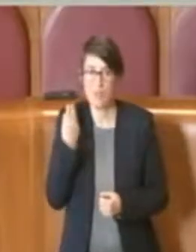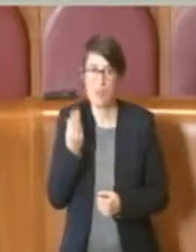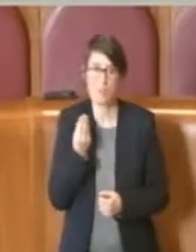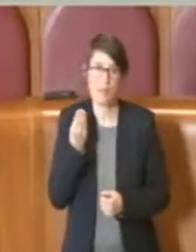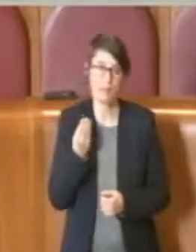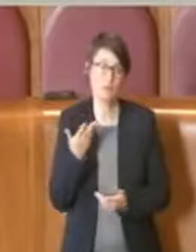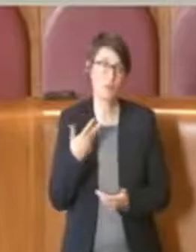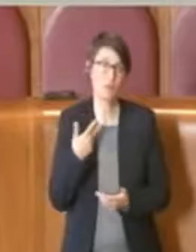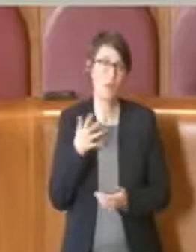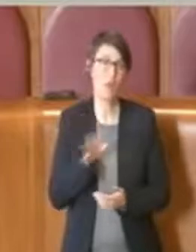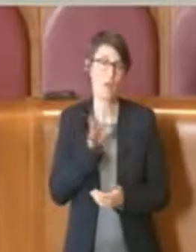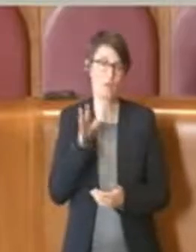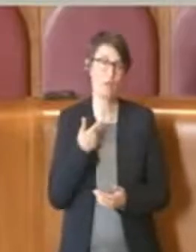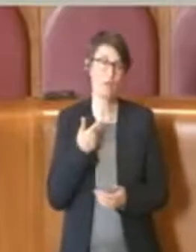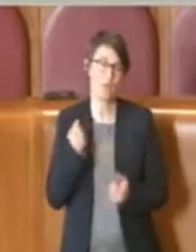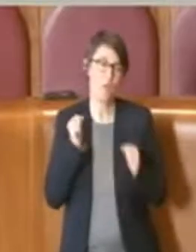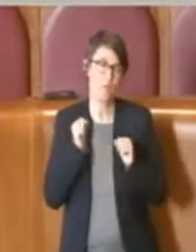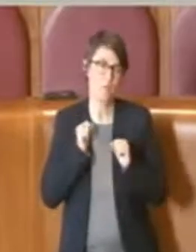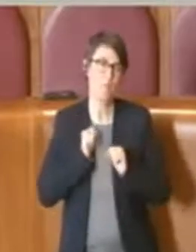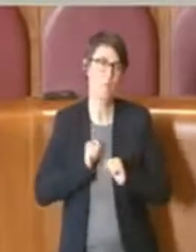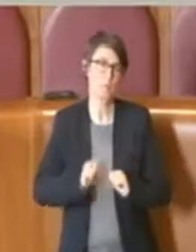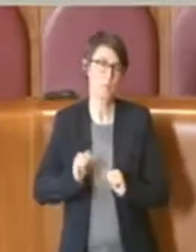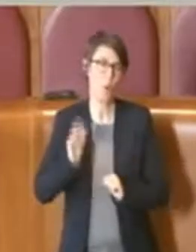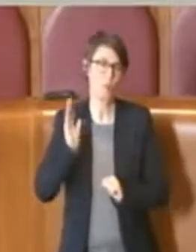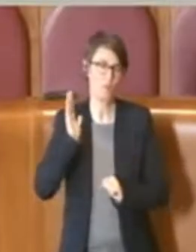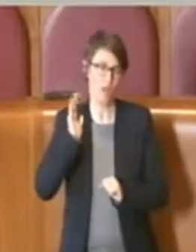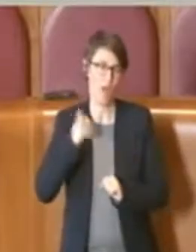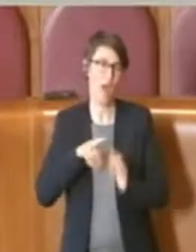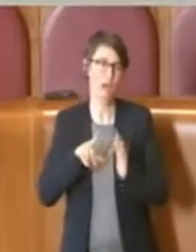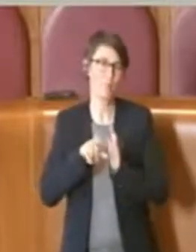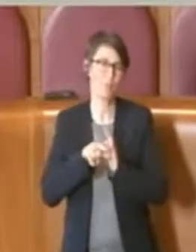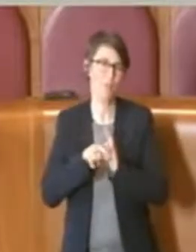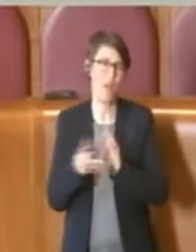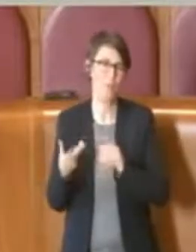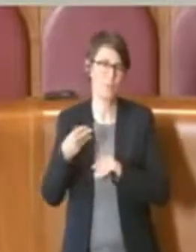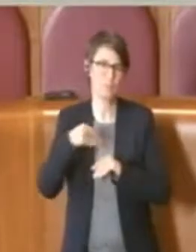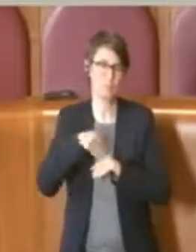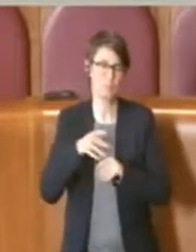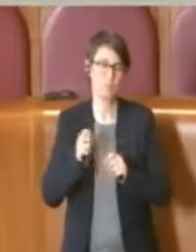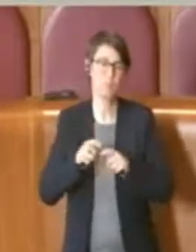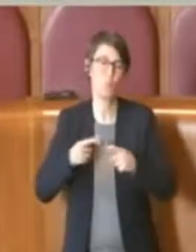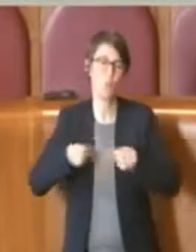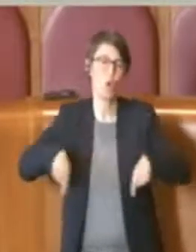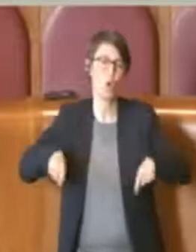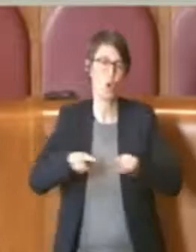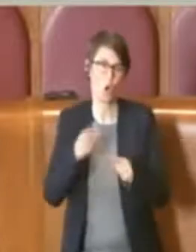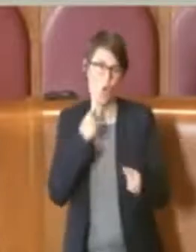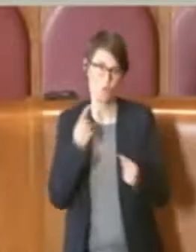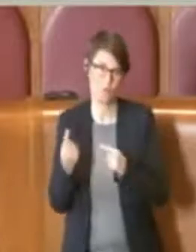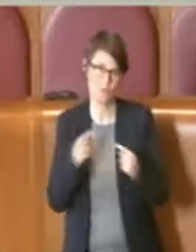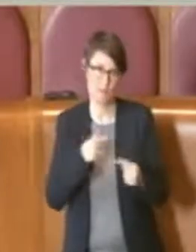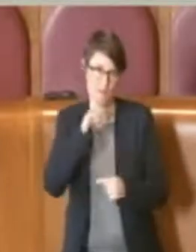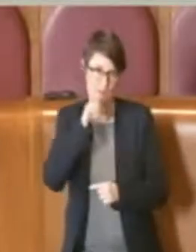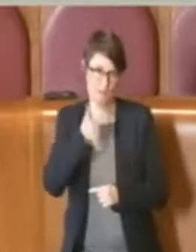effettivamente avremmo dovuto dedicare un po' più di tempo in commissione a questo regolamento.